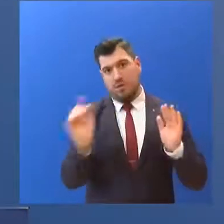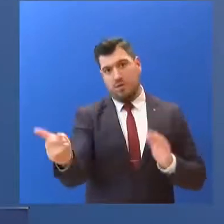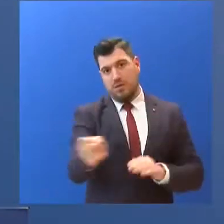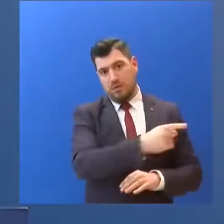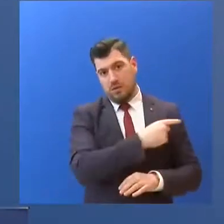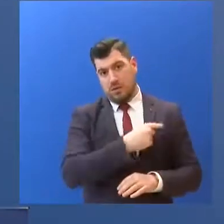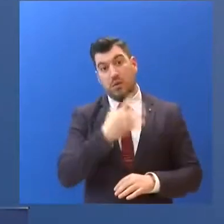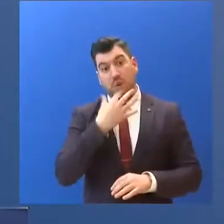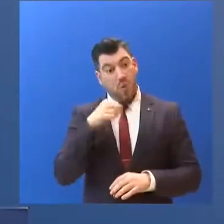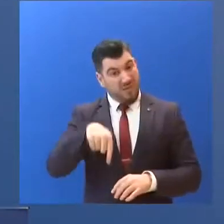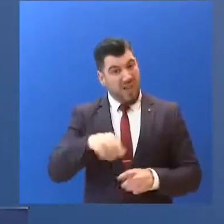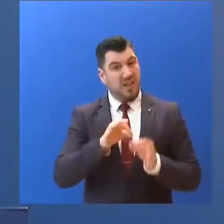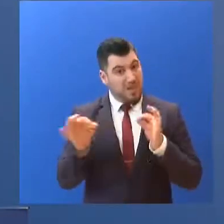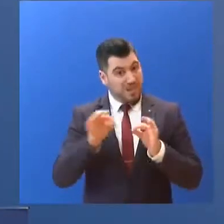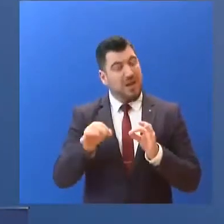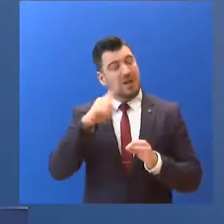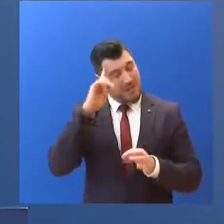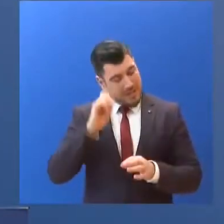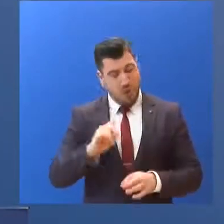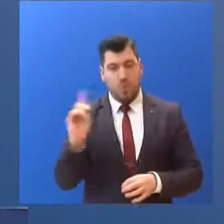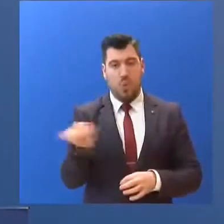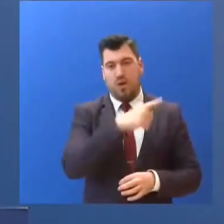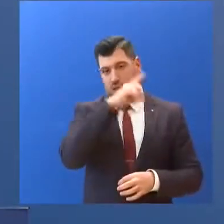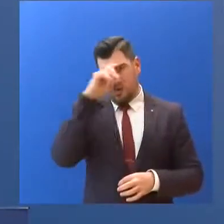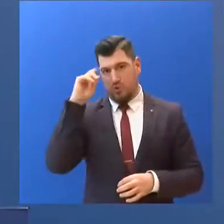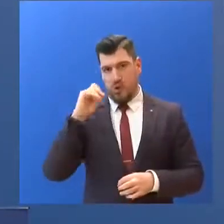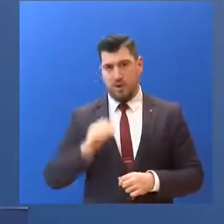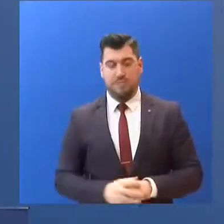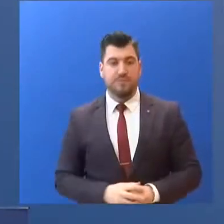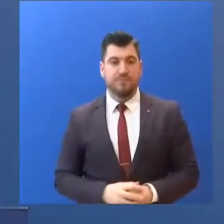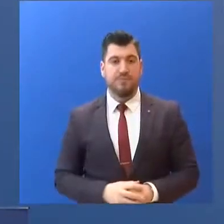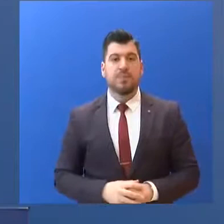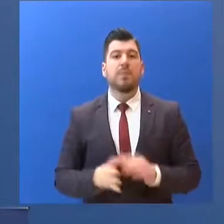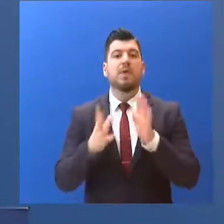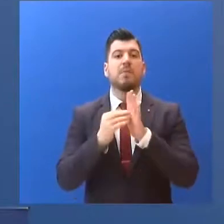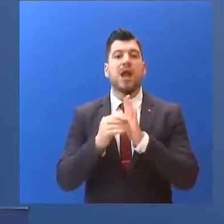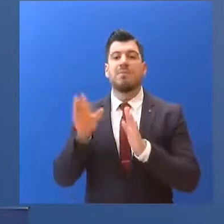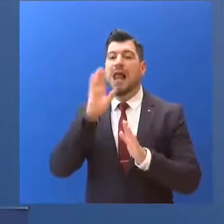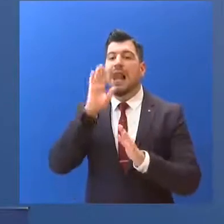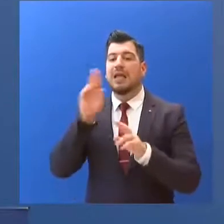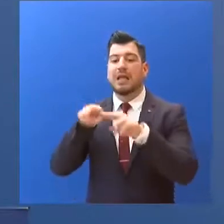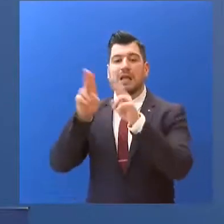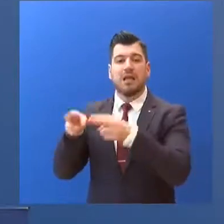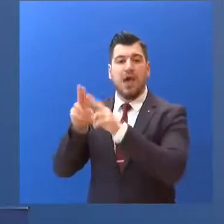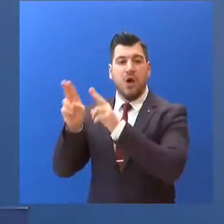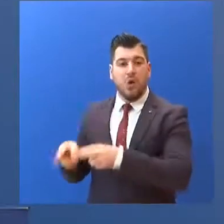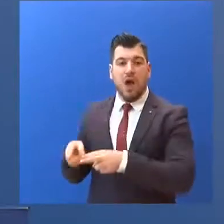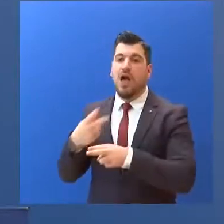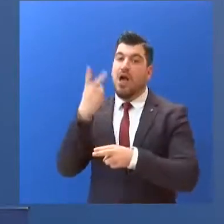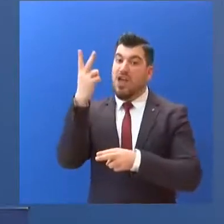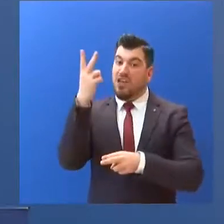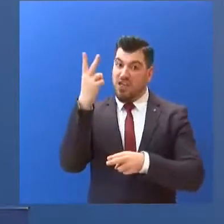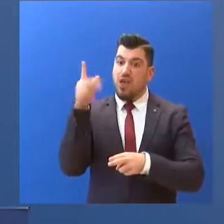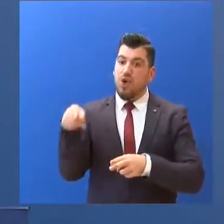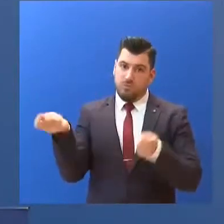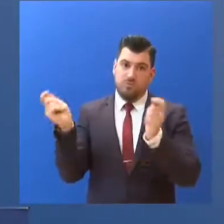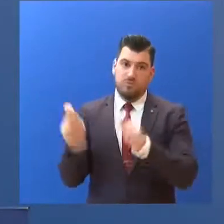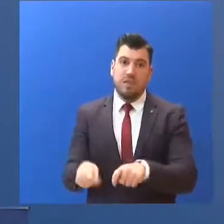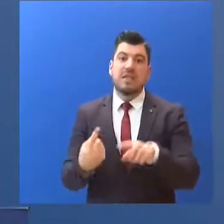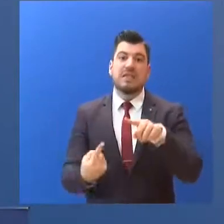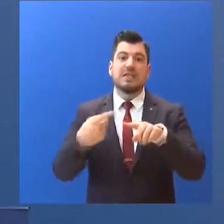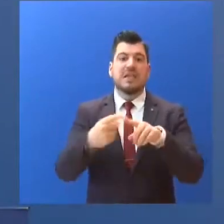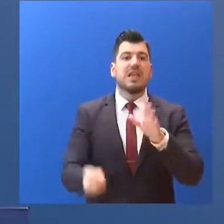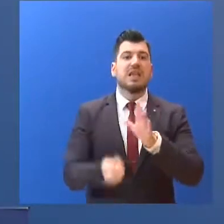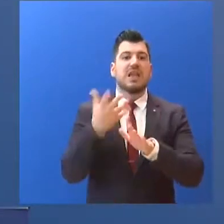μέτρα που έχουν ληφθεί. Για παράδειγμα, ανεστάλλει η λειτουργία διολαϊκών αγορών... και αποφασίστηκε περιορισμός στην κίνηση στη Νέα Παραλία